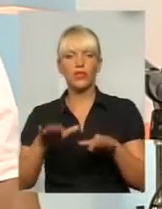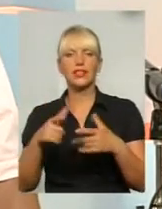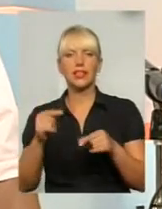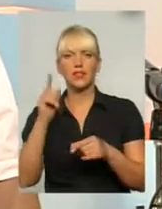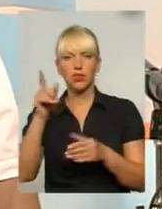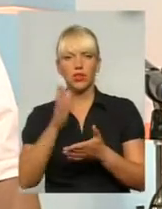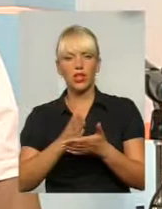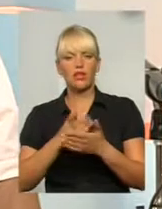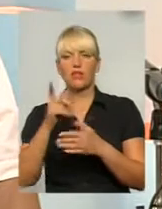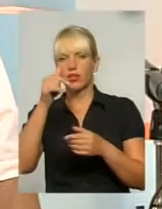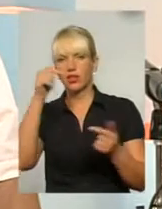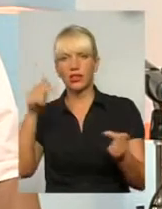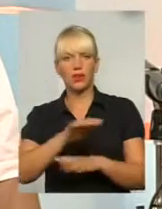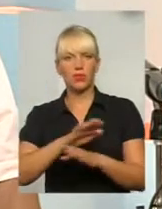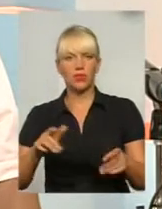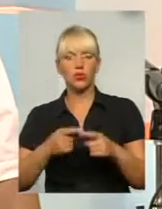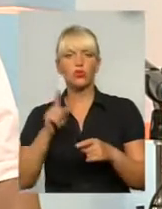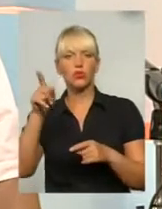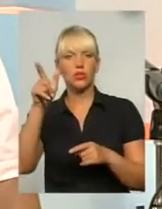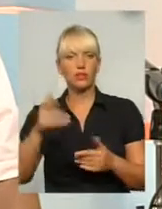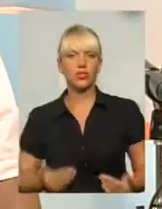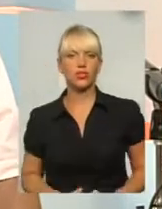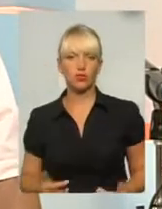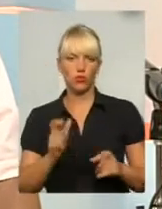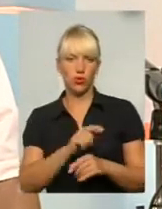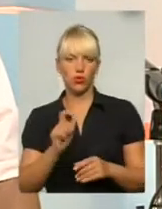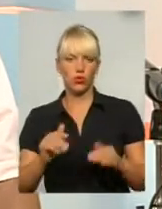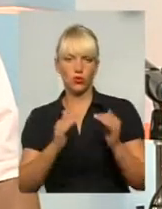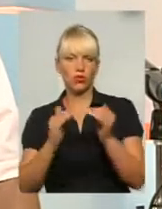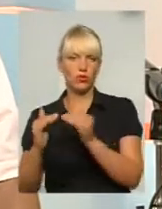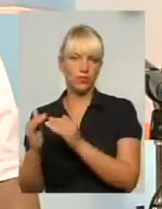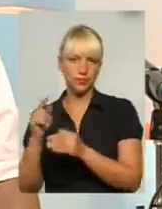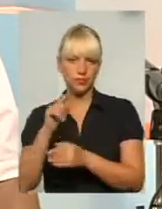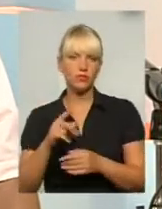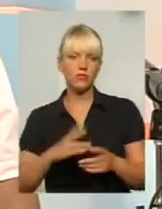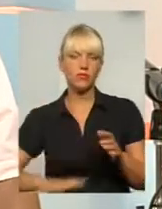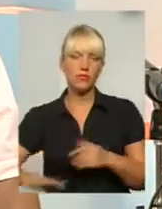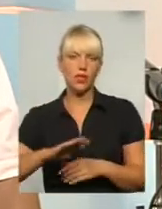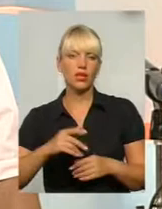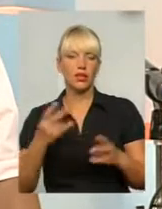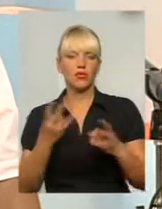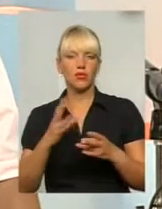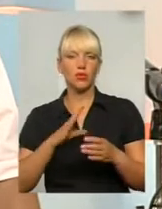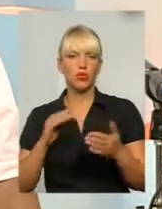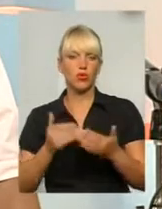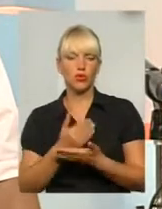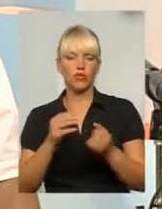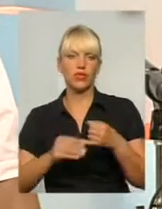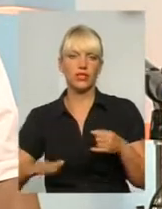тому що там перспектива розвитку житлового масиву. І має бути нова земельна ділянка, яка має бути